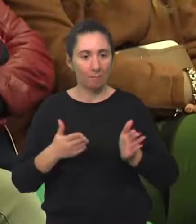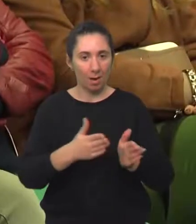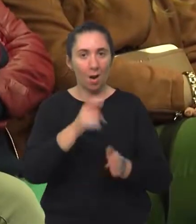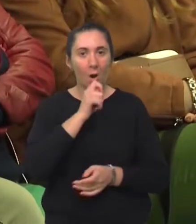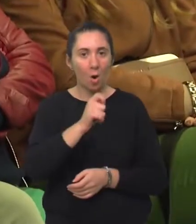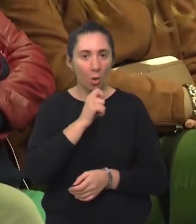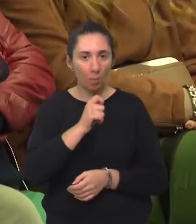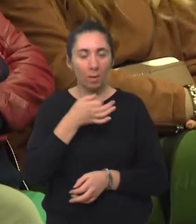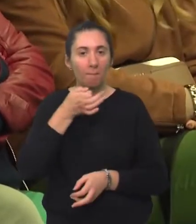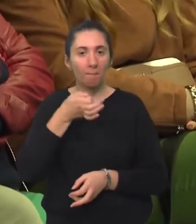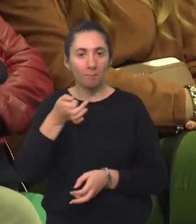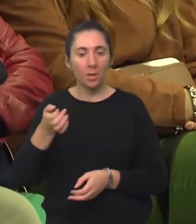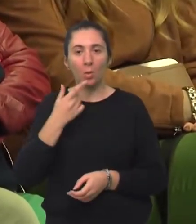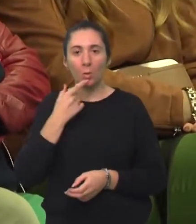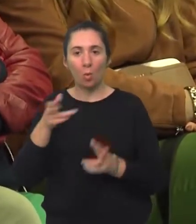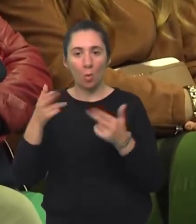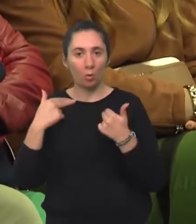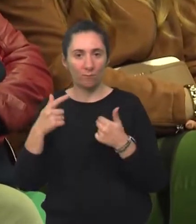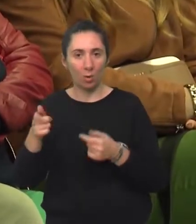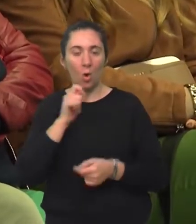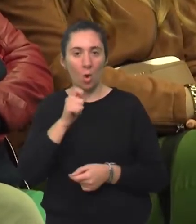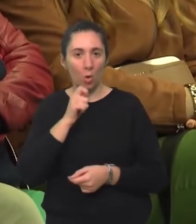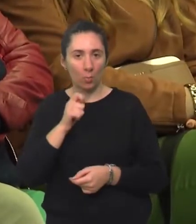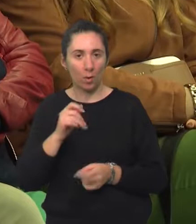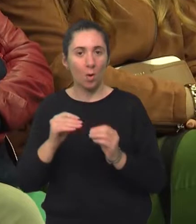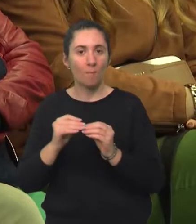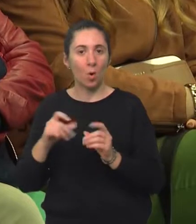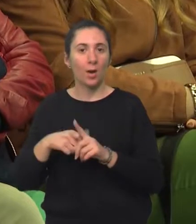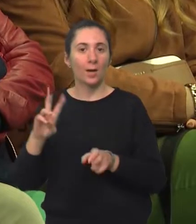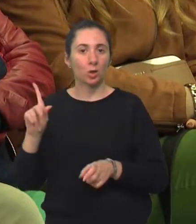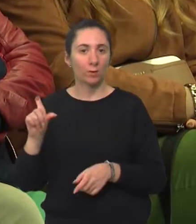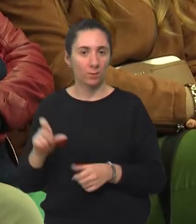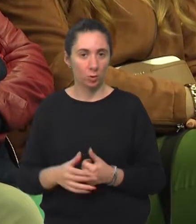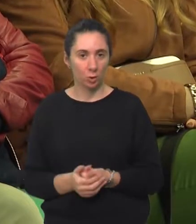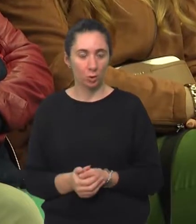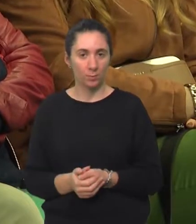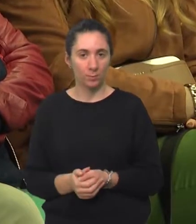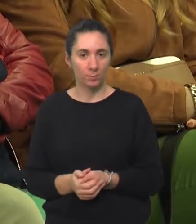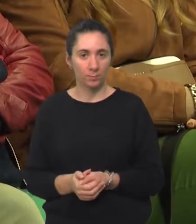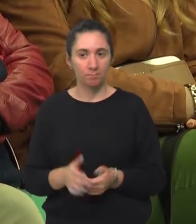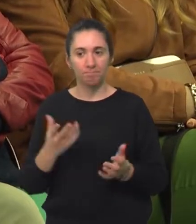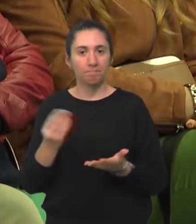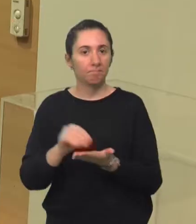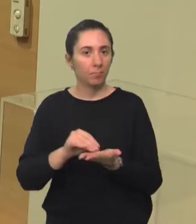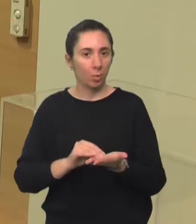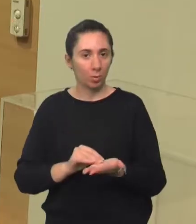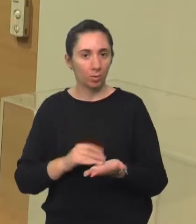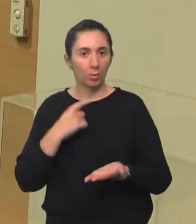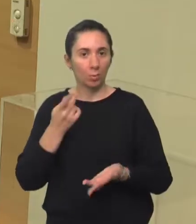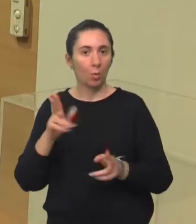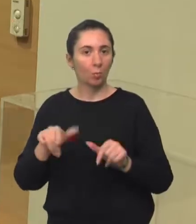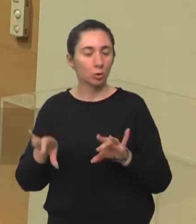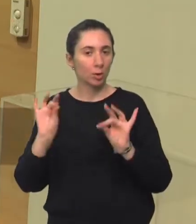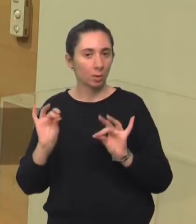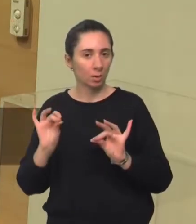logopedu, pitanja su na koja je odgovor dala logopedica Bojana Knežević. Prema nekim podacima koje